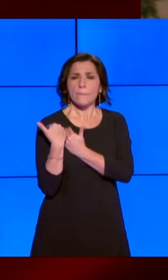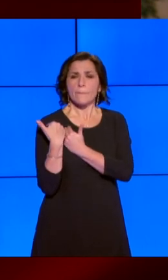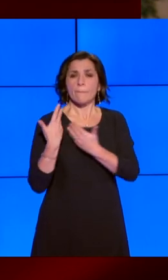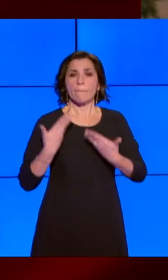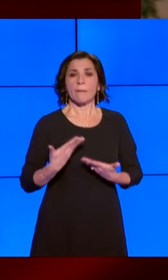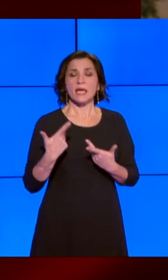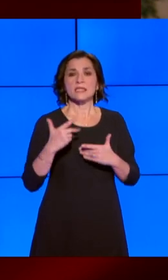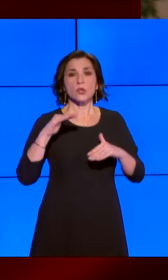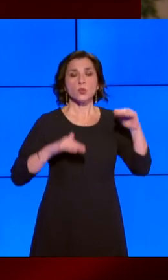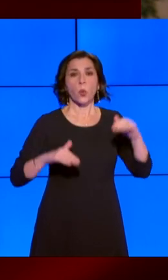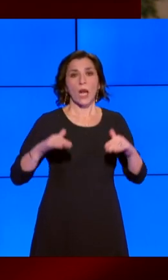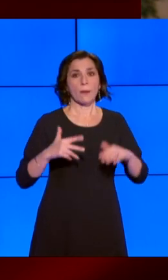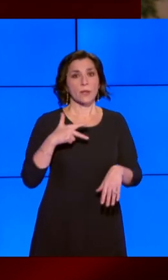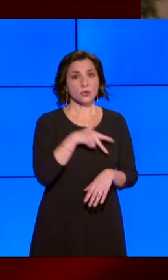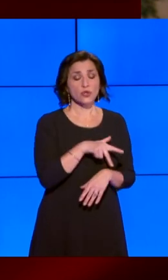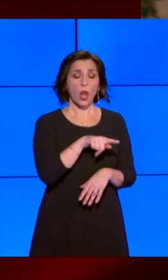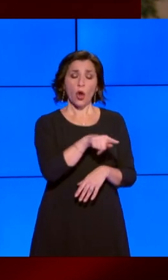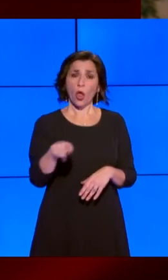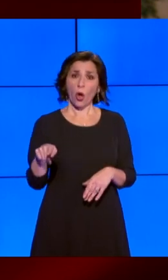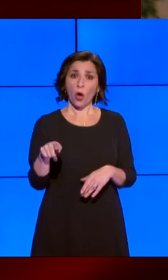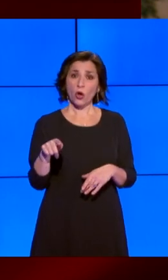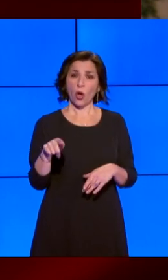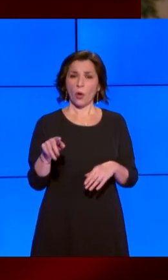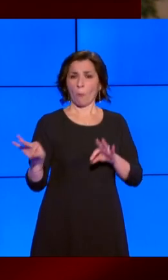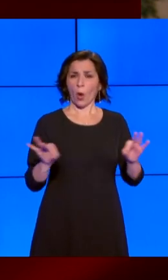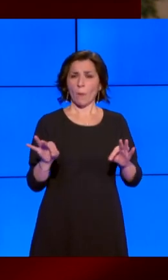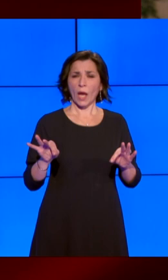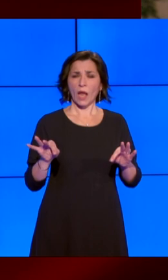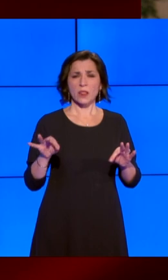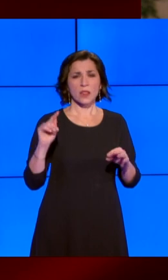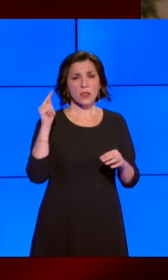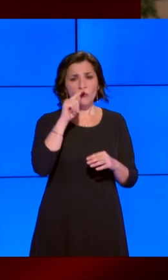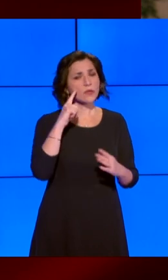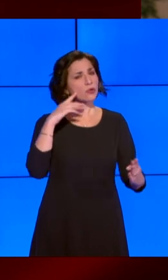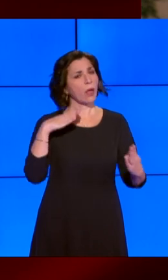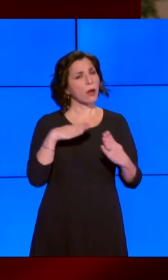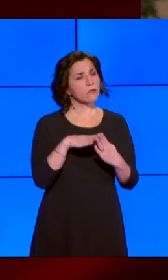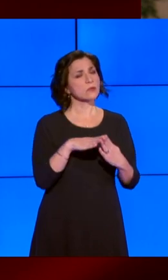Hanno affrontato i momenti più duri, superandoli, spesso con sacrificio.